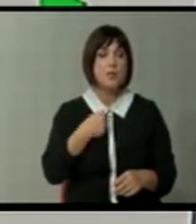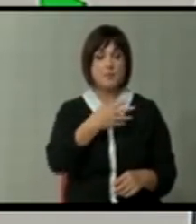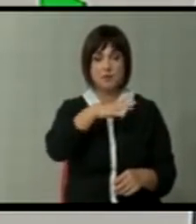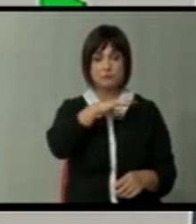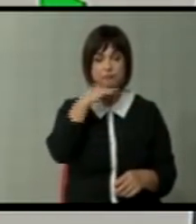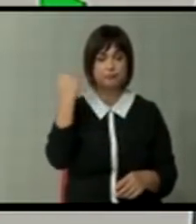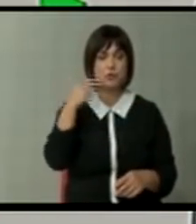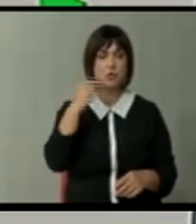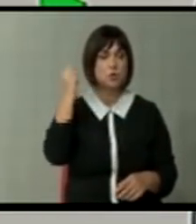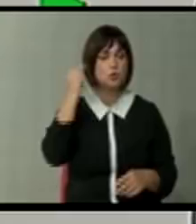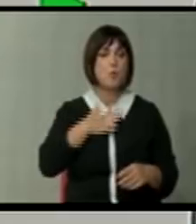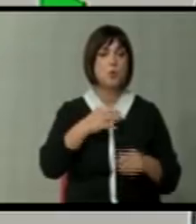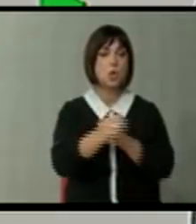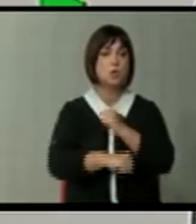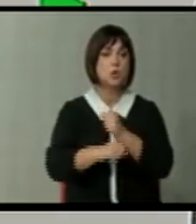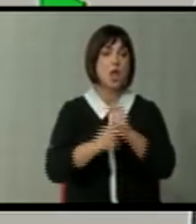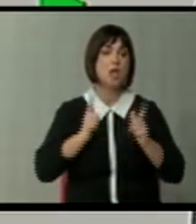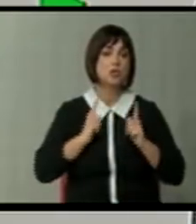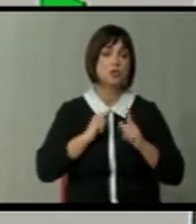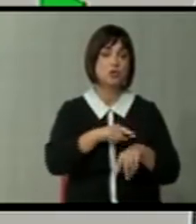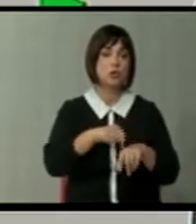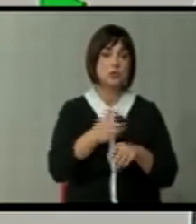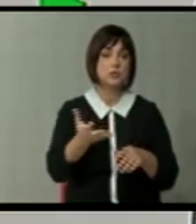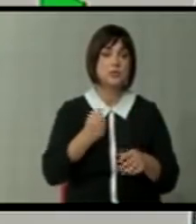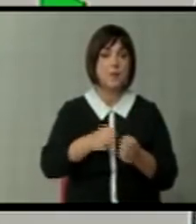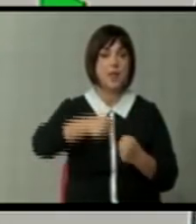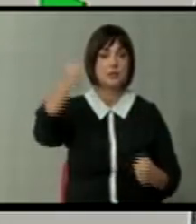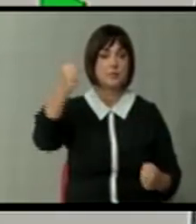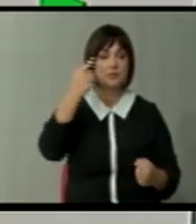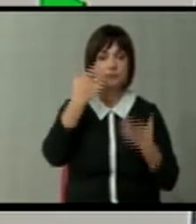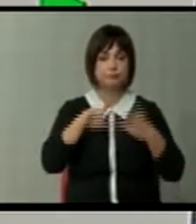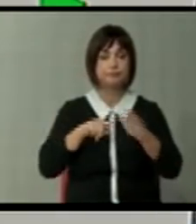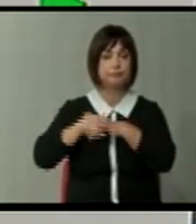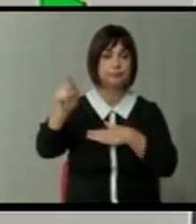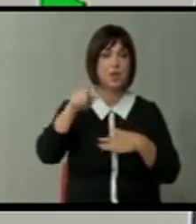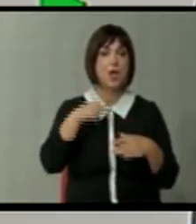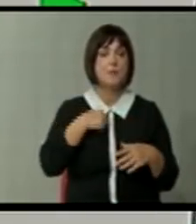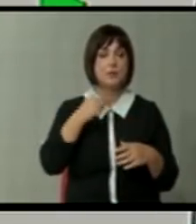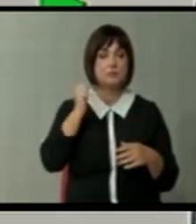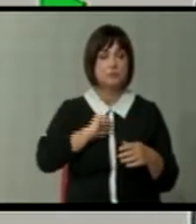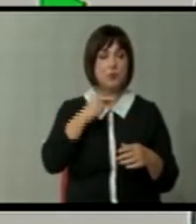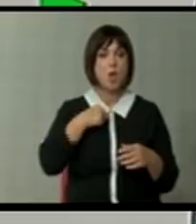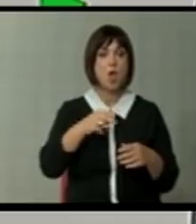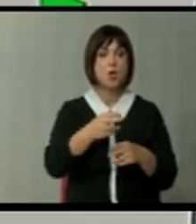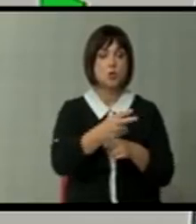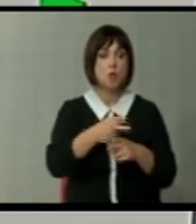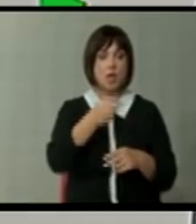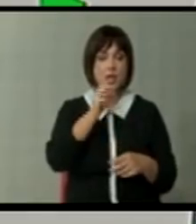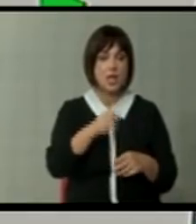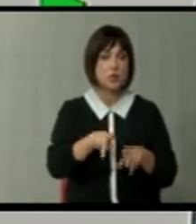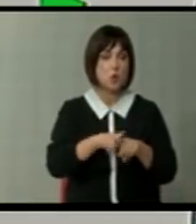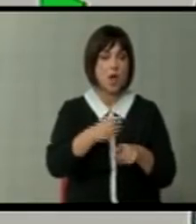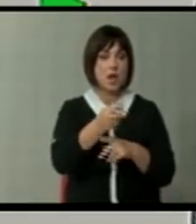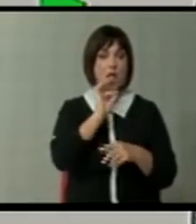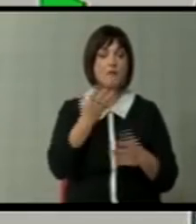смачено да би слушам моите студенти, како чекат час по-скоро да вземат диплома за да се исцелат. Смачено ми е да седам на кафе со моите другари и главна тема да